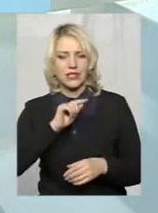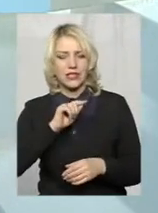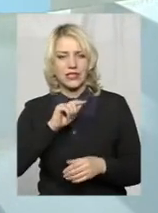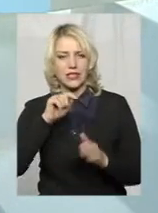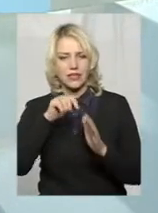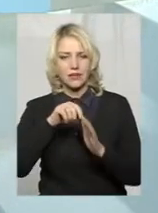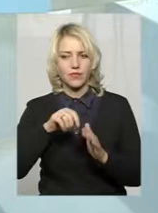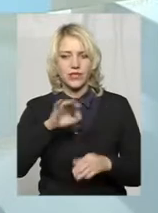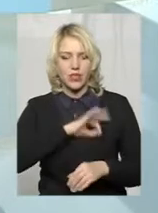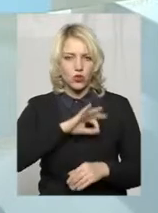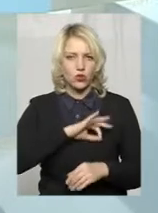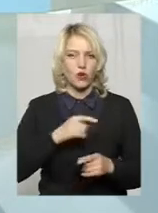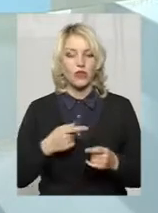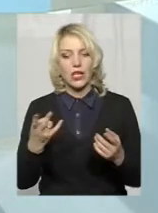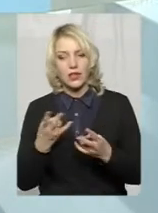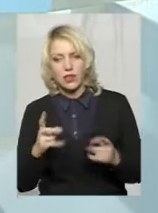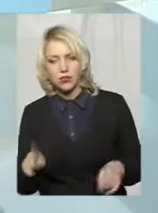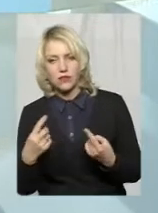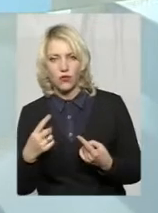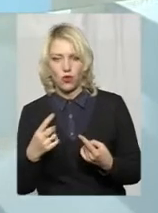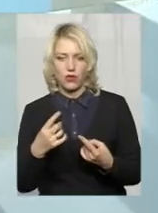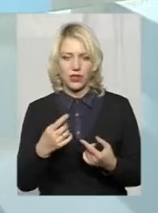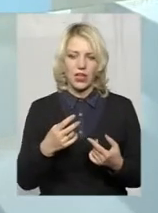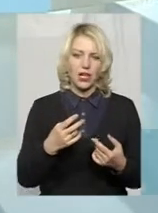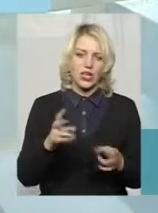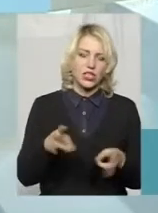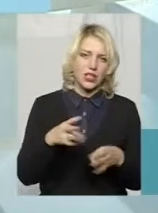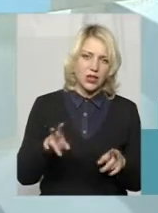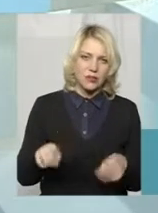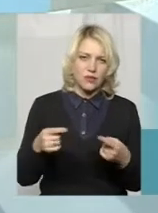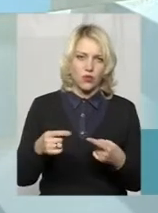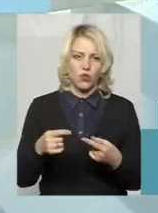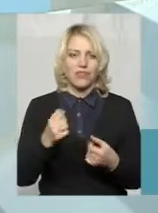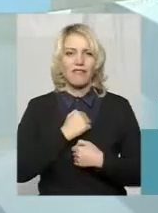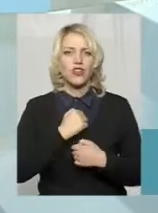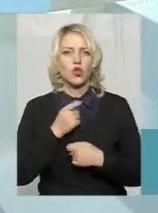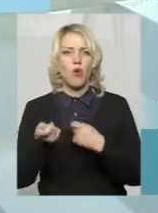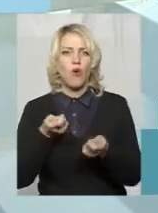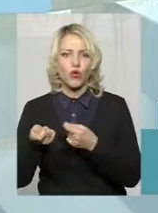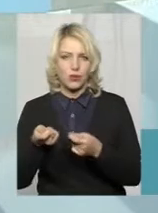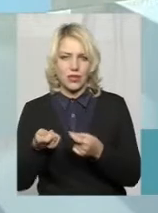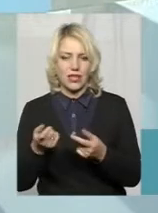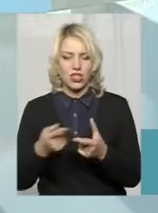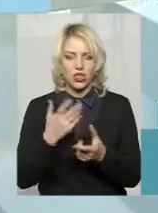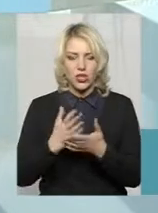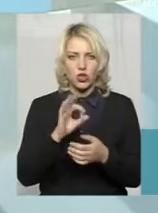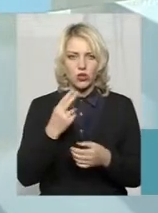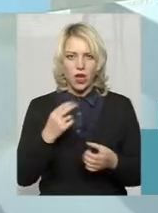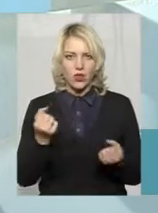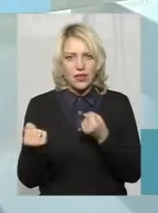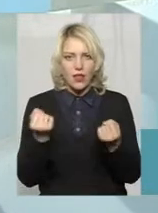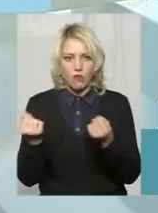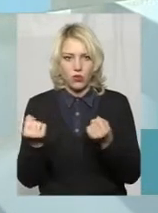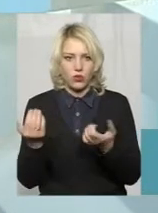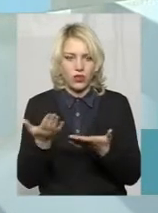військову адміністрацію, чи не створювати нам цю військову адміністрацію, чи є потреба, чи є якісь соціальні напруження в області,